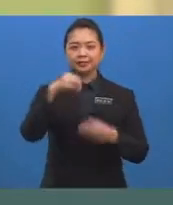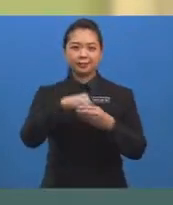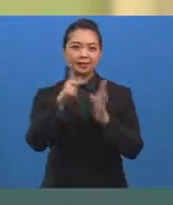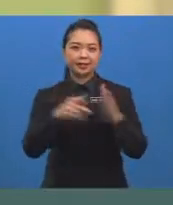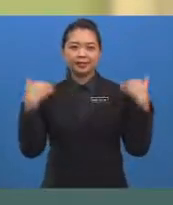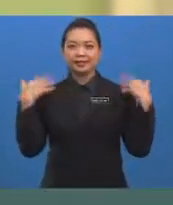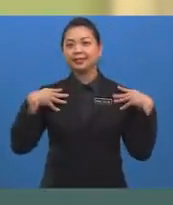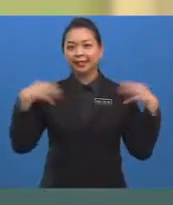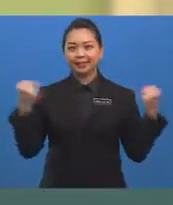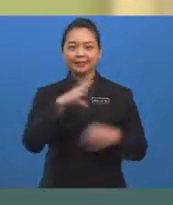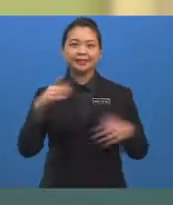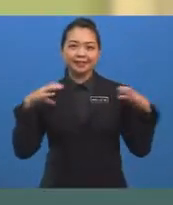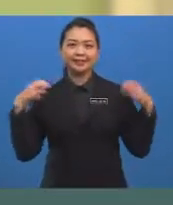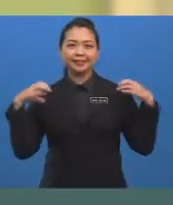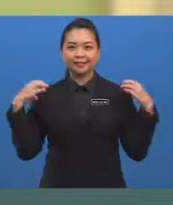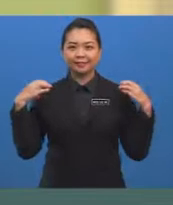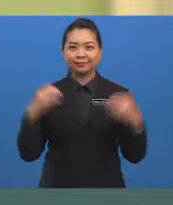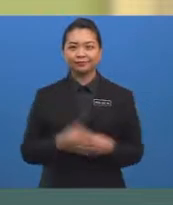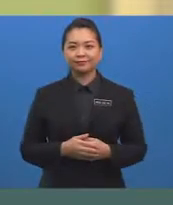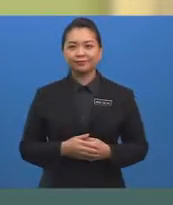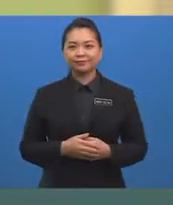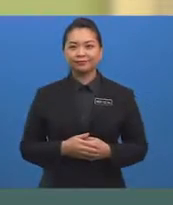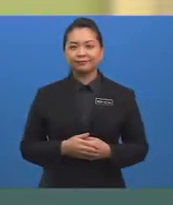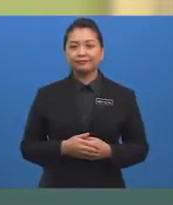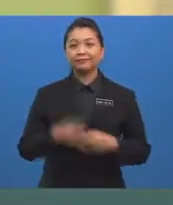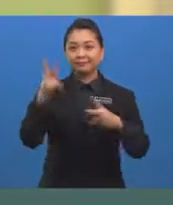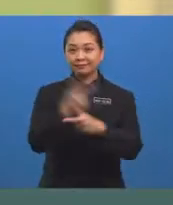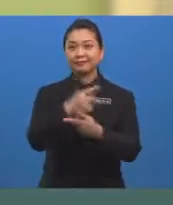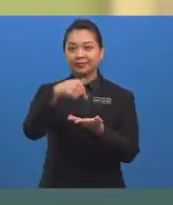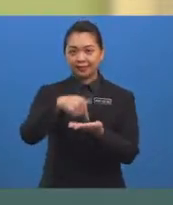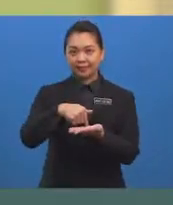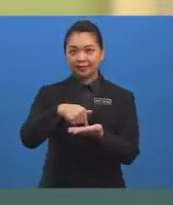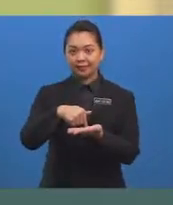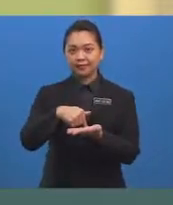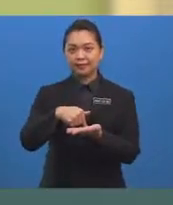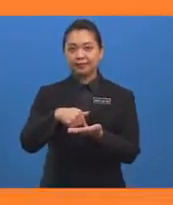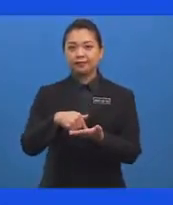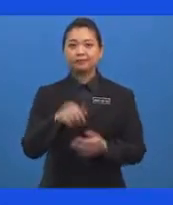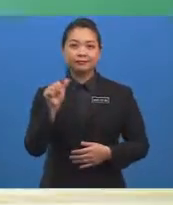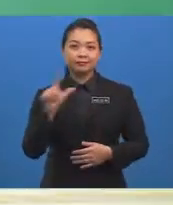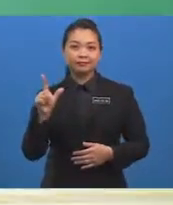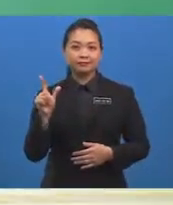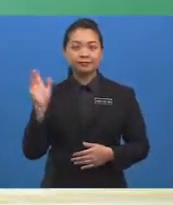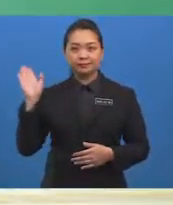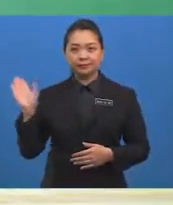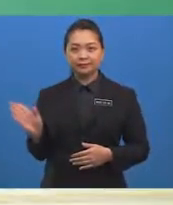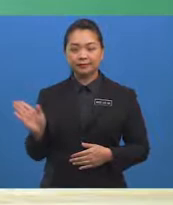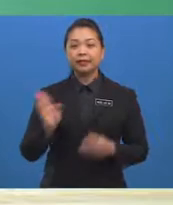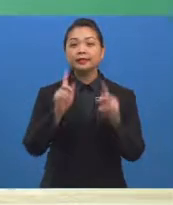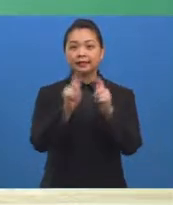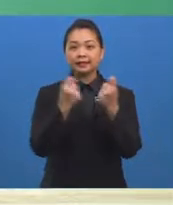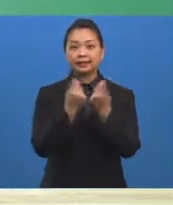keadaan sihat dan ceria. Sesi pembelajaran kita pada hari ini ialah Matematik